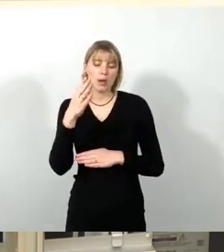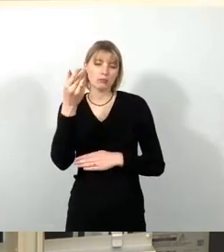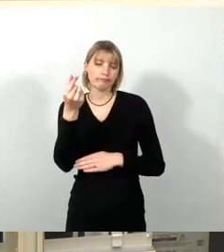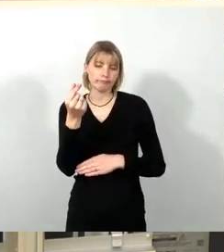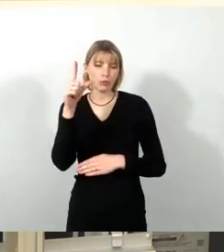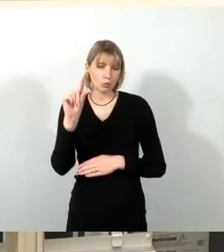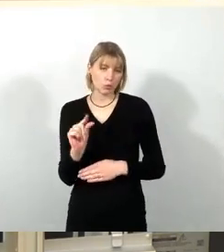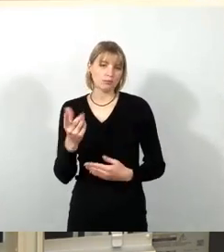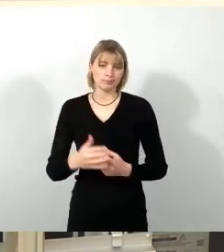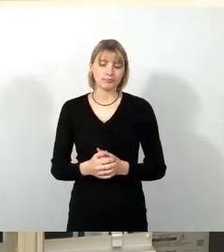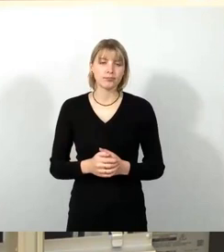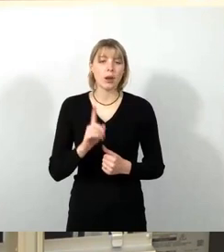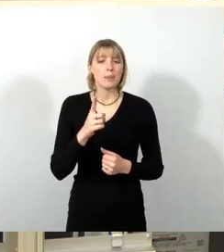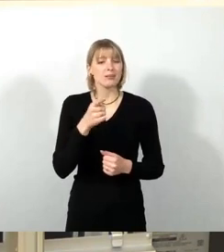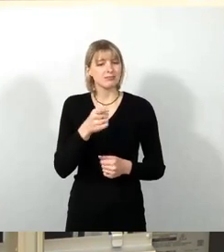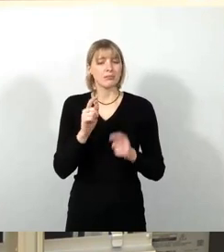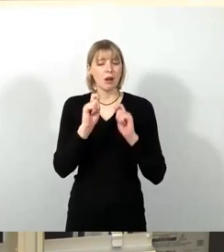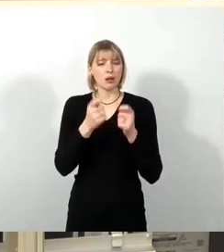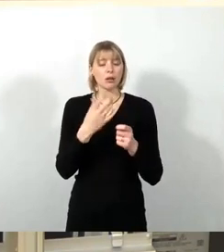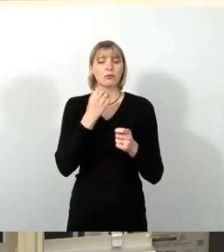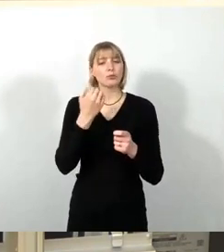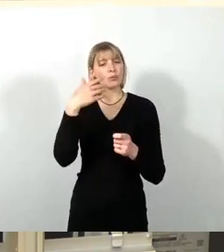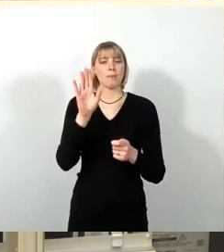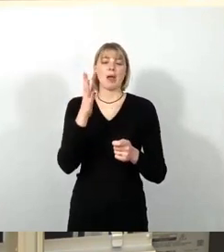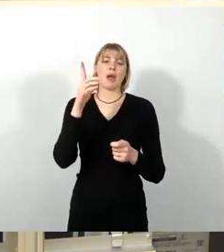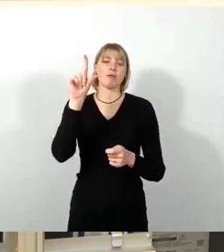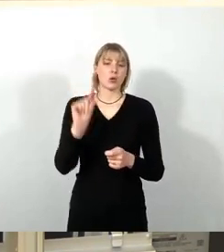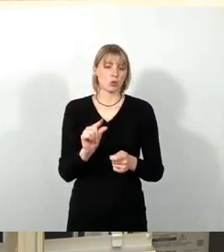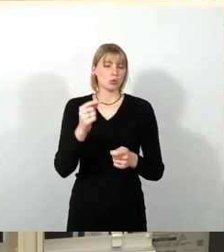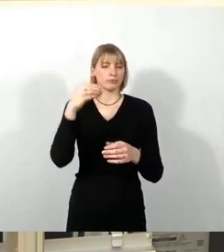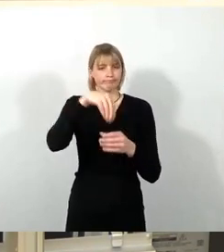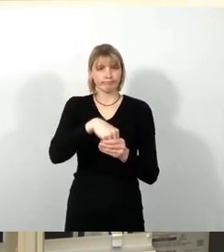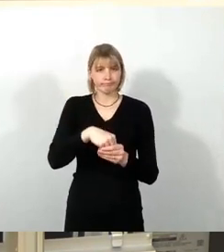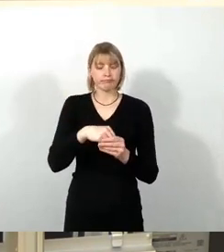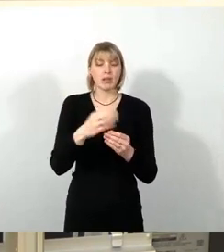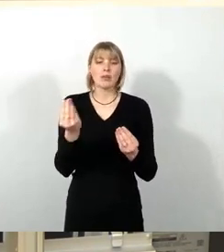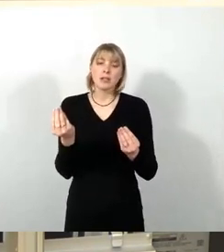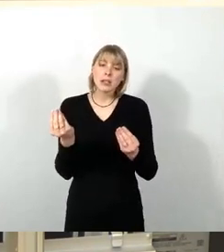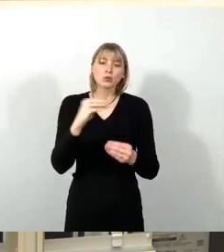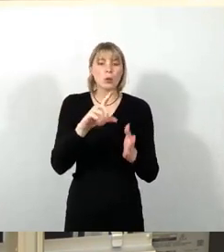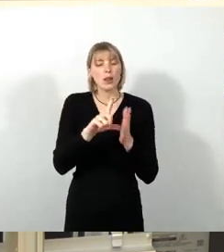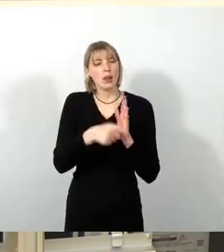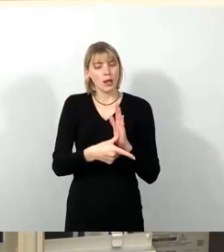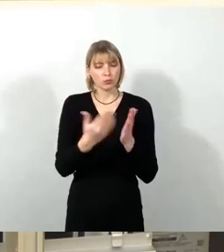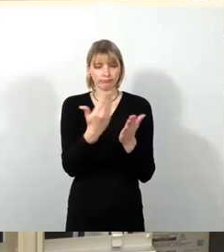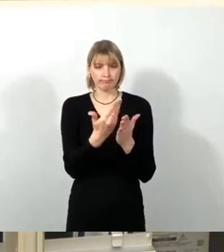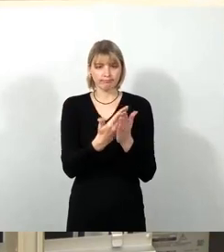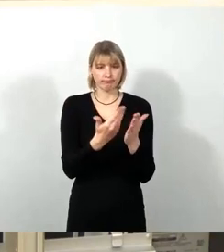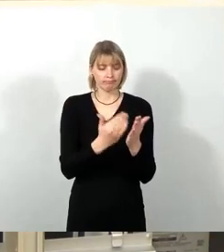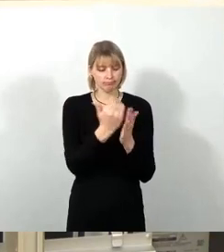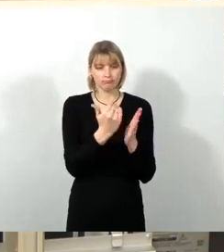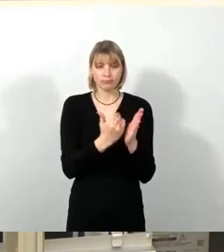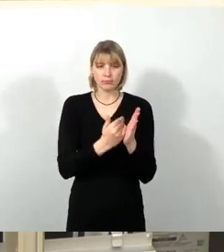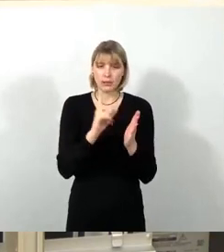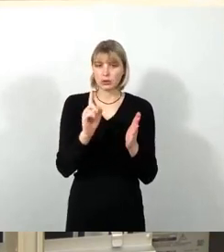sollen weitere Vergünstigungen oder Gebührenübernahmen als zusätzliche Leistungsbestandteile in den Dresdenpass mit aufgenommen werden.